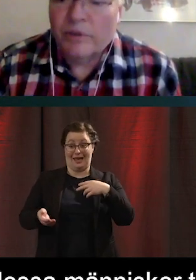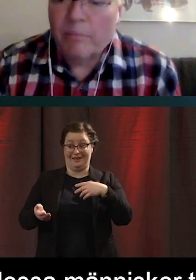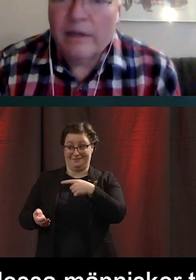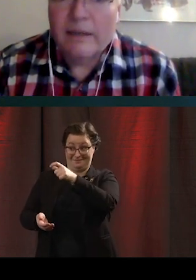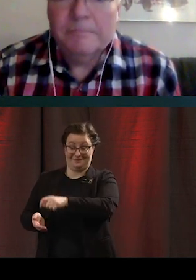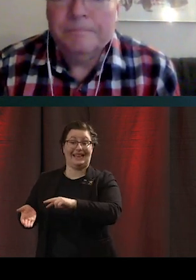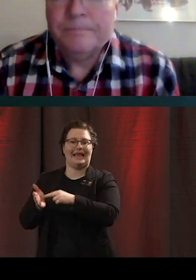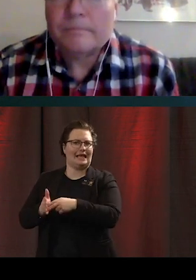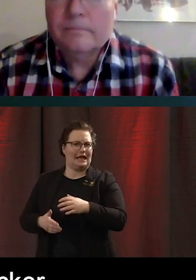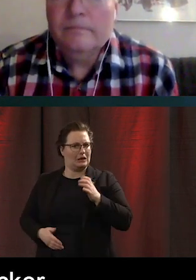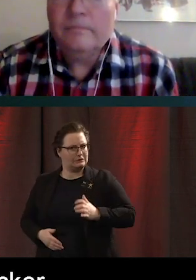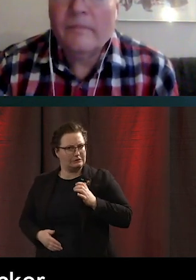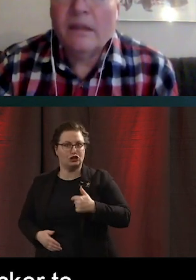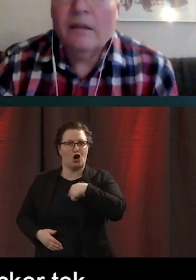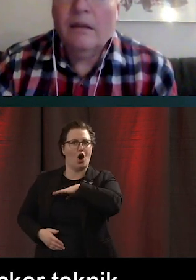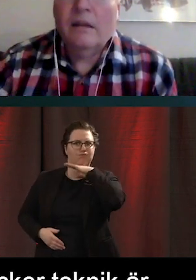man ju köpa den där.